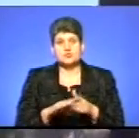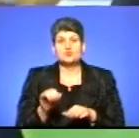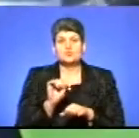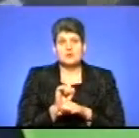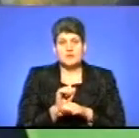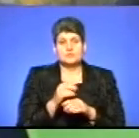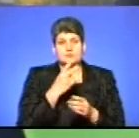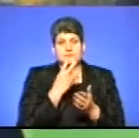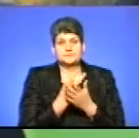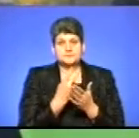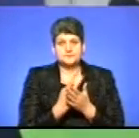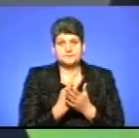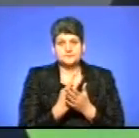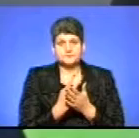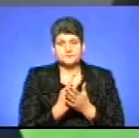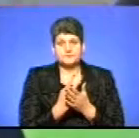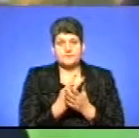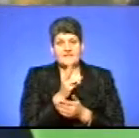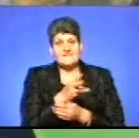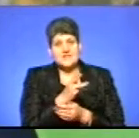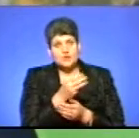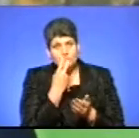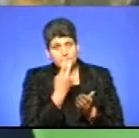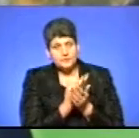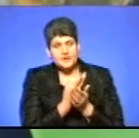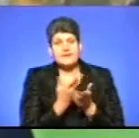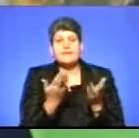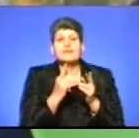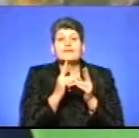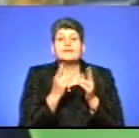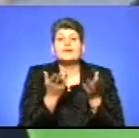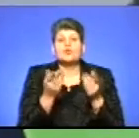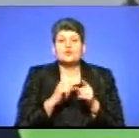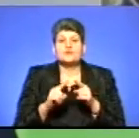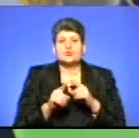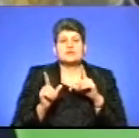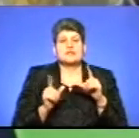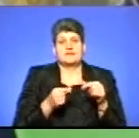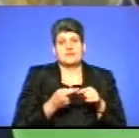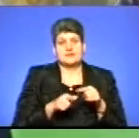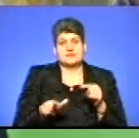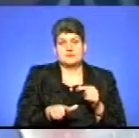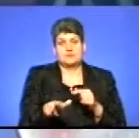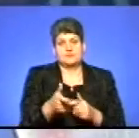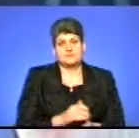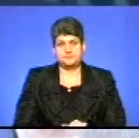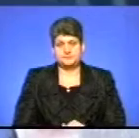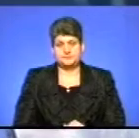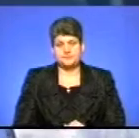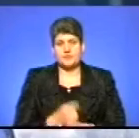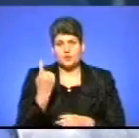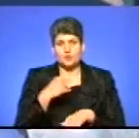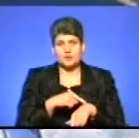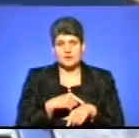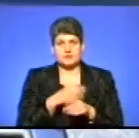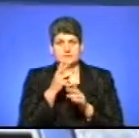предоставляємо необхідний відеозапис, з якої швидкістю він рухався по даній ділянці автодороги. За годину